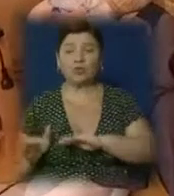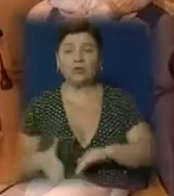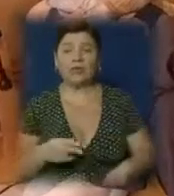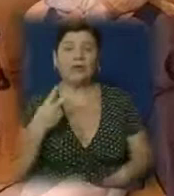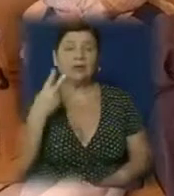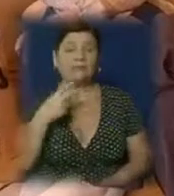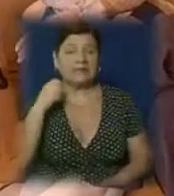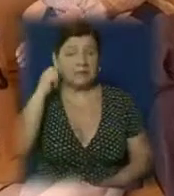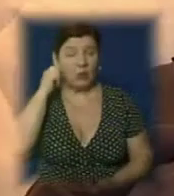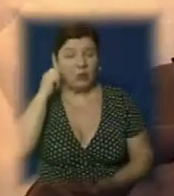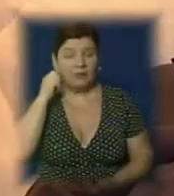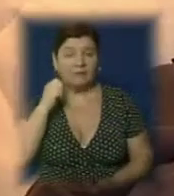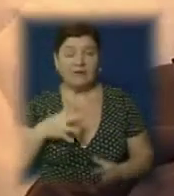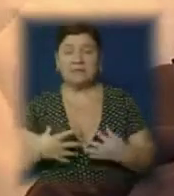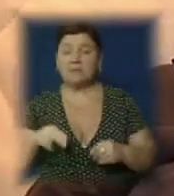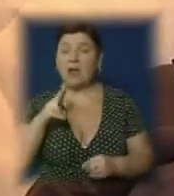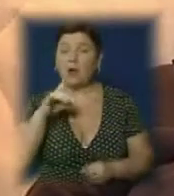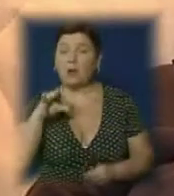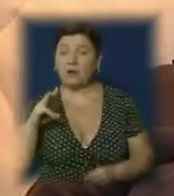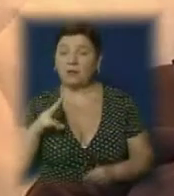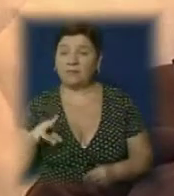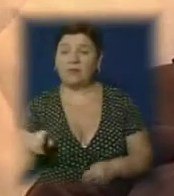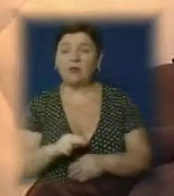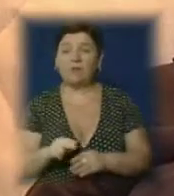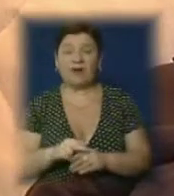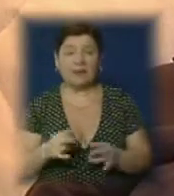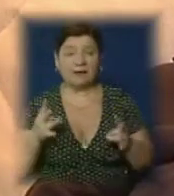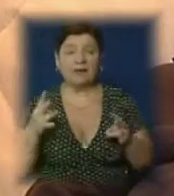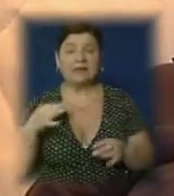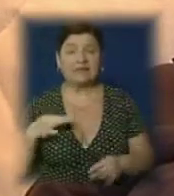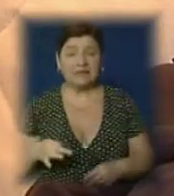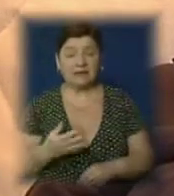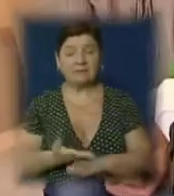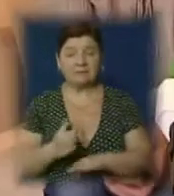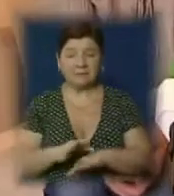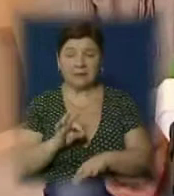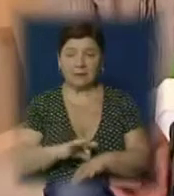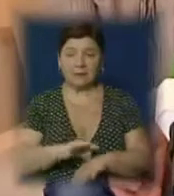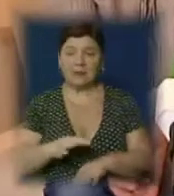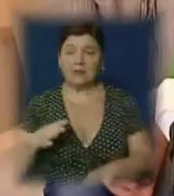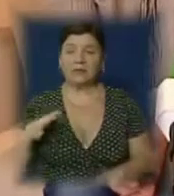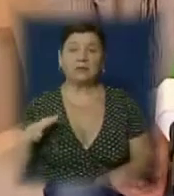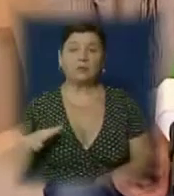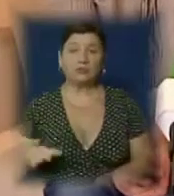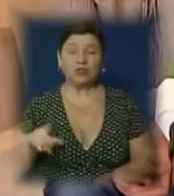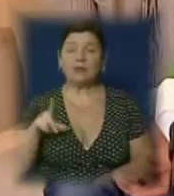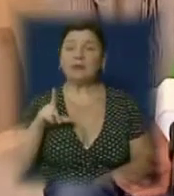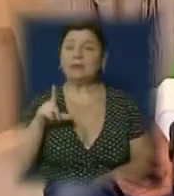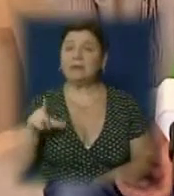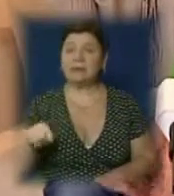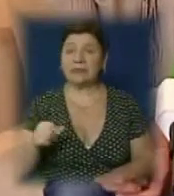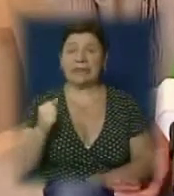20 років тому сім'я Кулікових лікувала сина, який досі страждає на важке захворювання. Змушений був їздити на